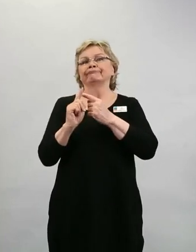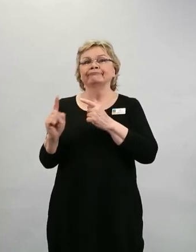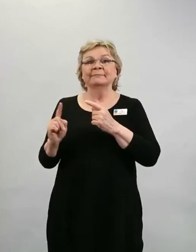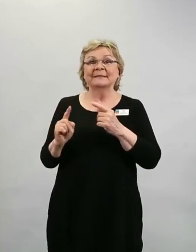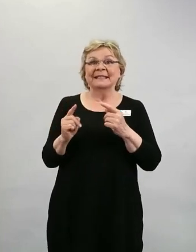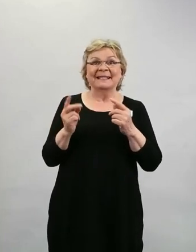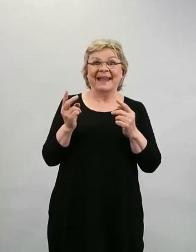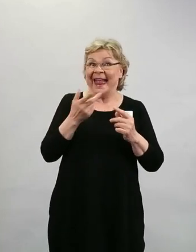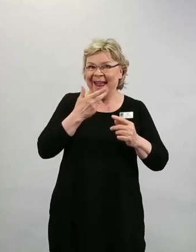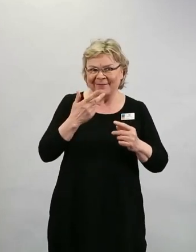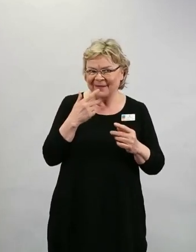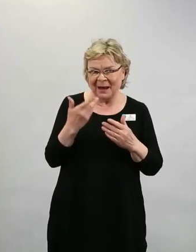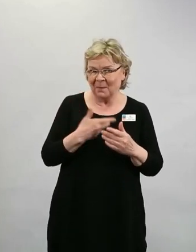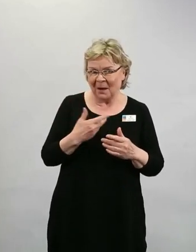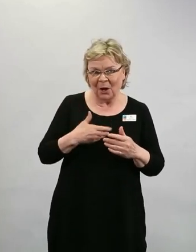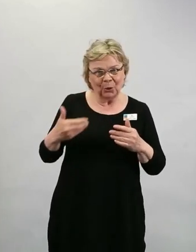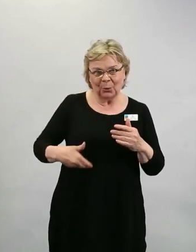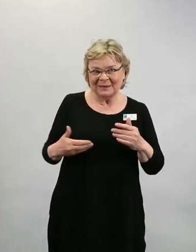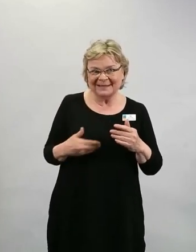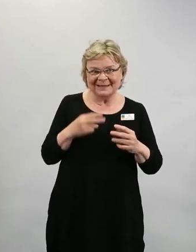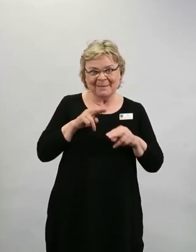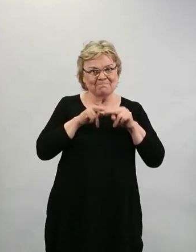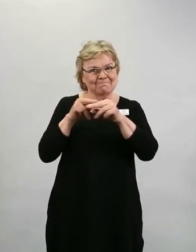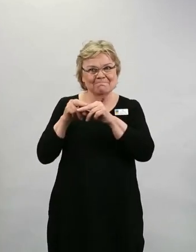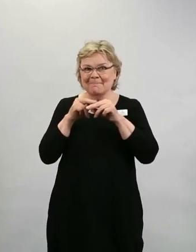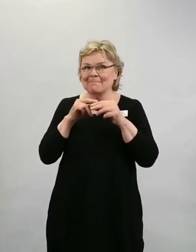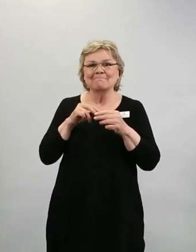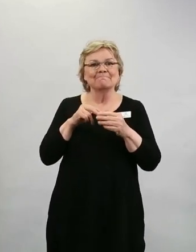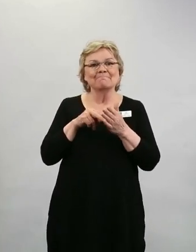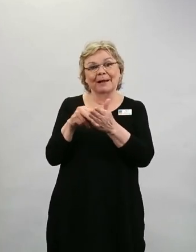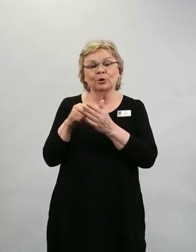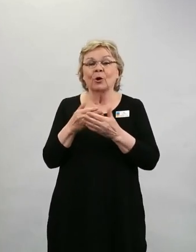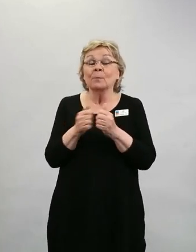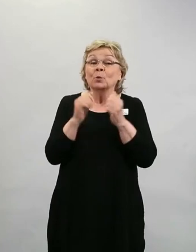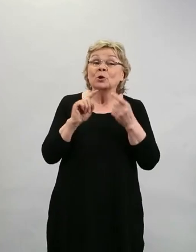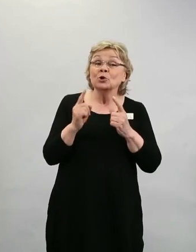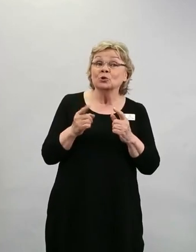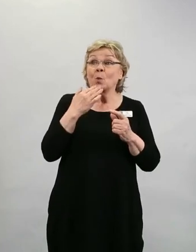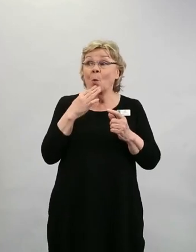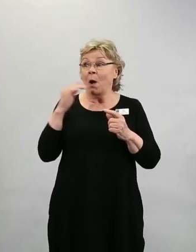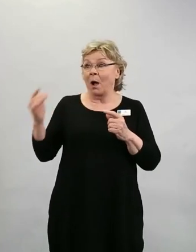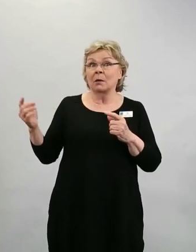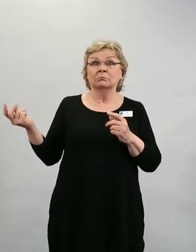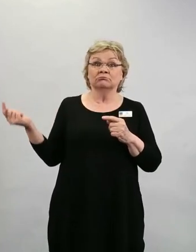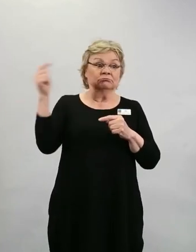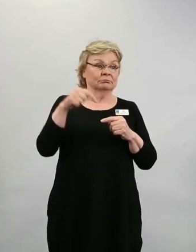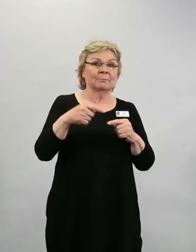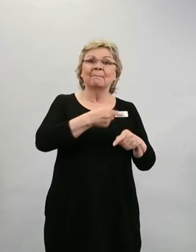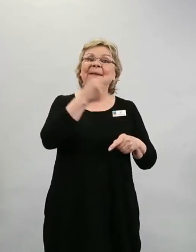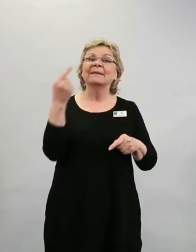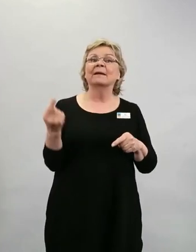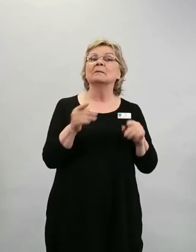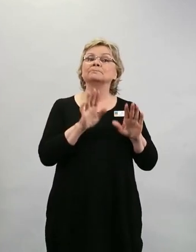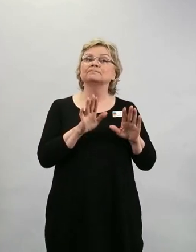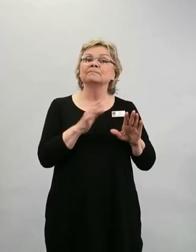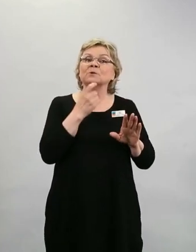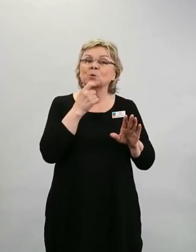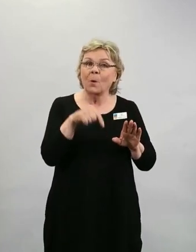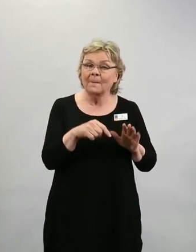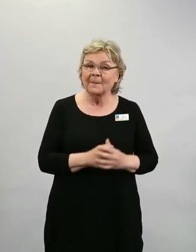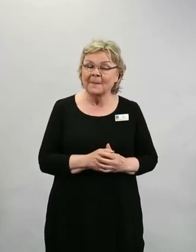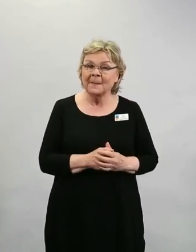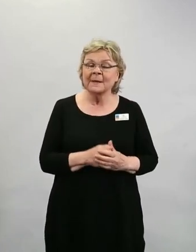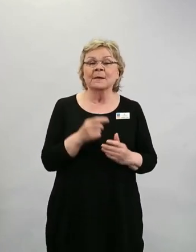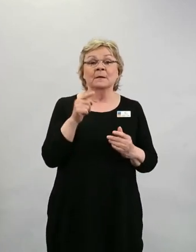jos on ikään kuin pitkäaikaisesti tai jopa pysyvästi täällä Suomessa, niin